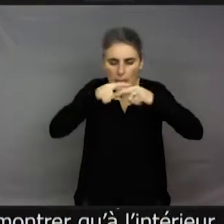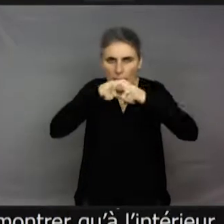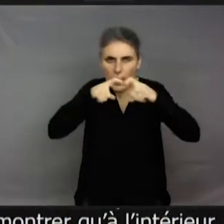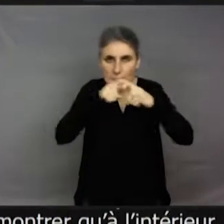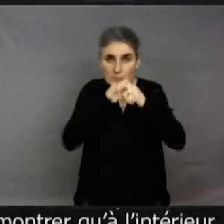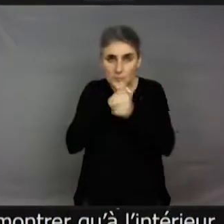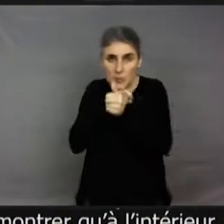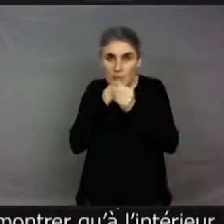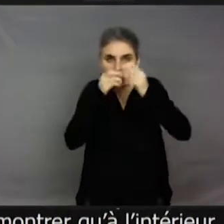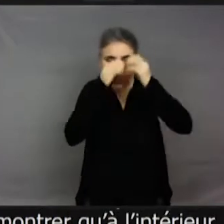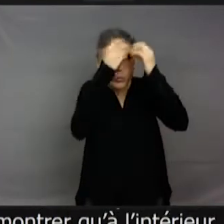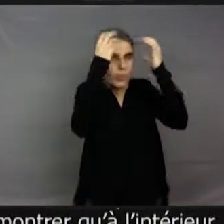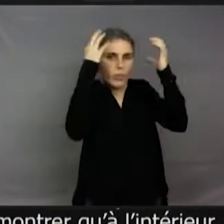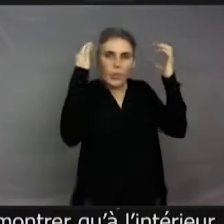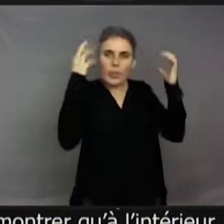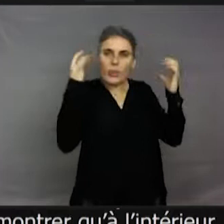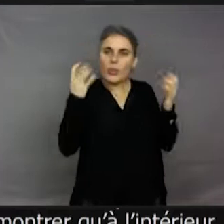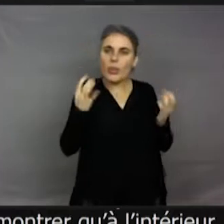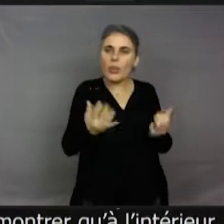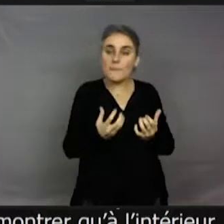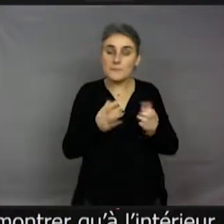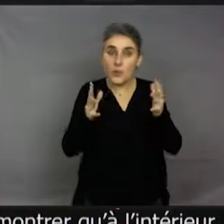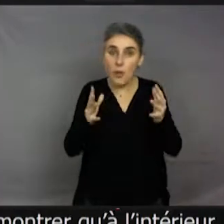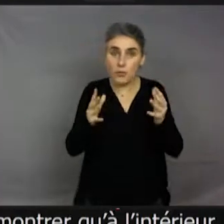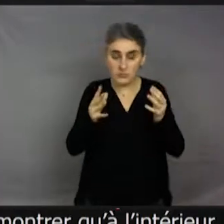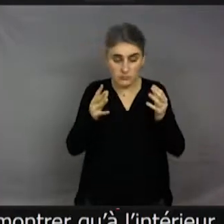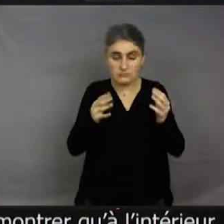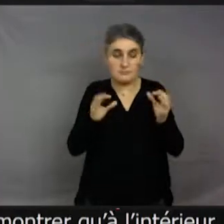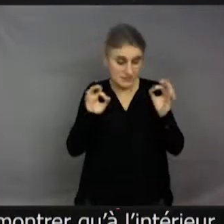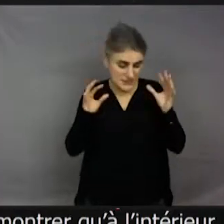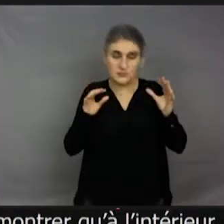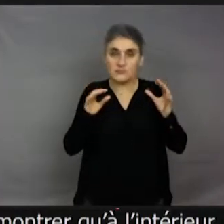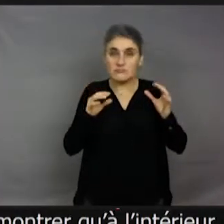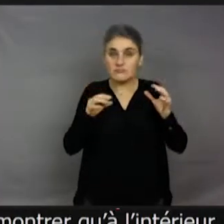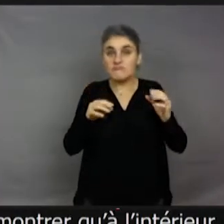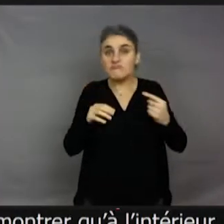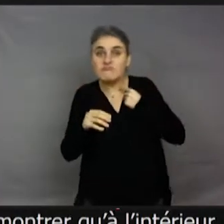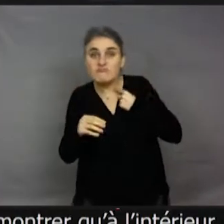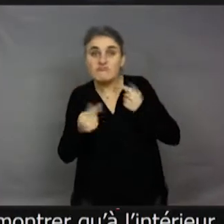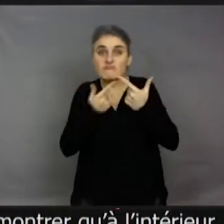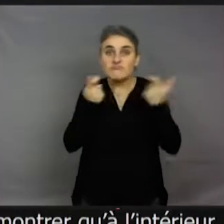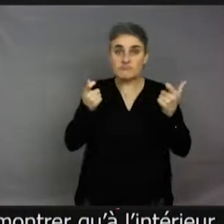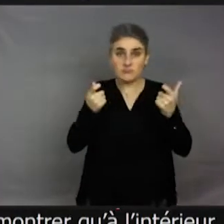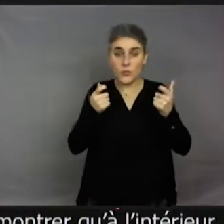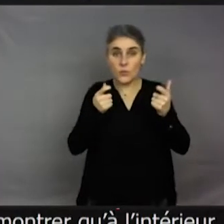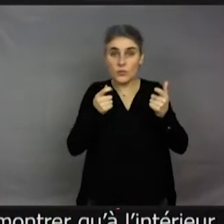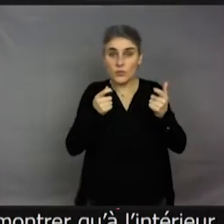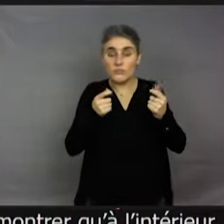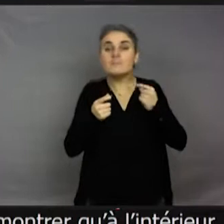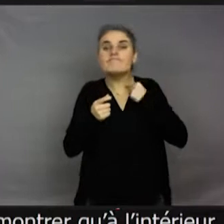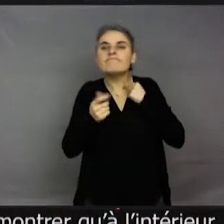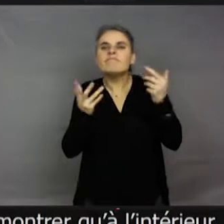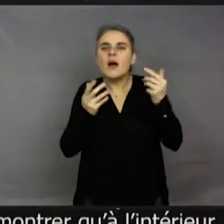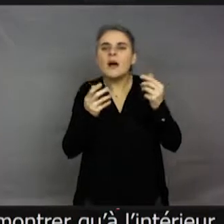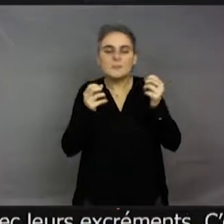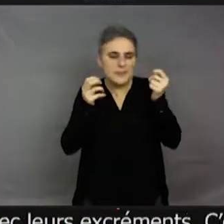leur sécrétion, leur excrément, en quelque sorte. Mais elles font... Leur crotte, c'est un petit liquide, comme elles